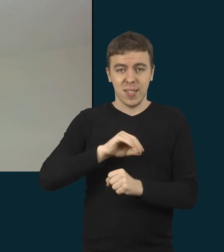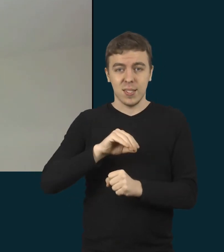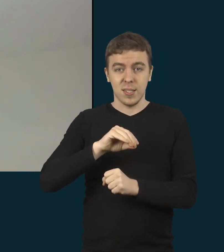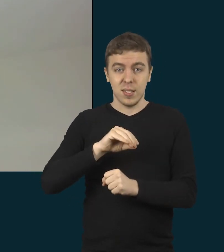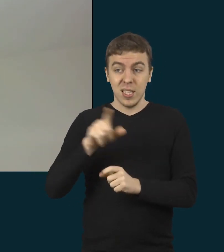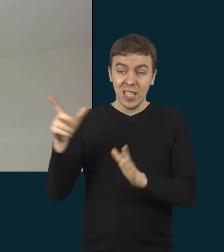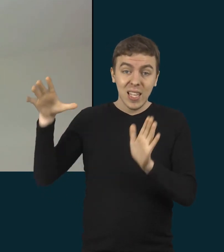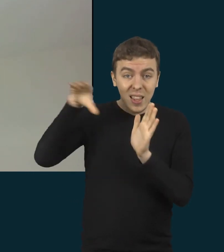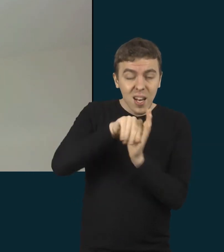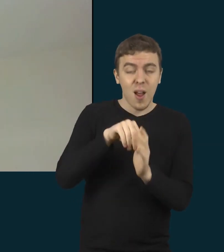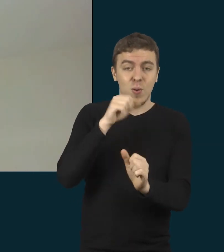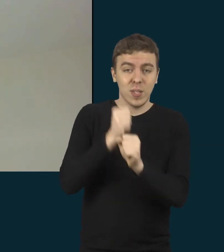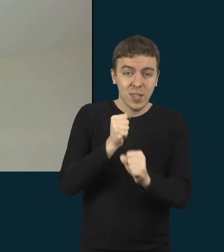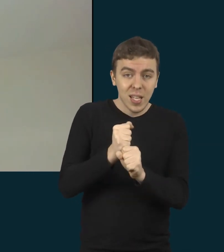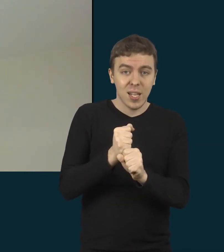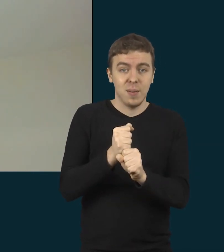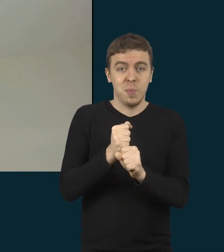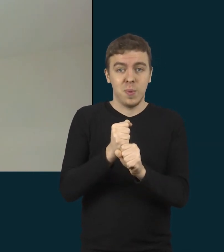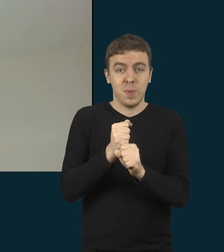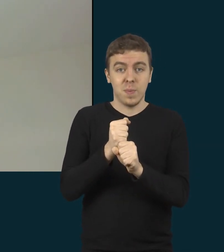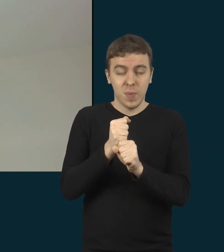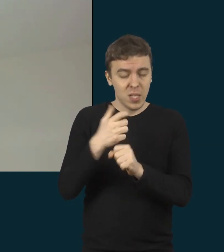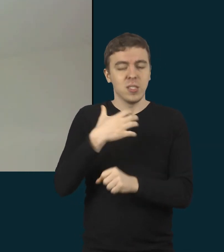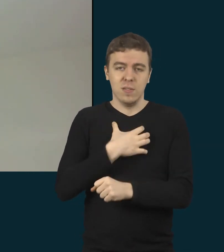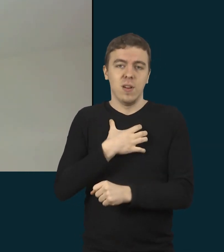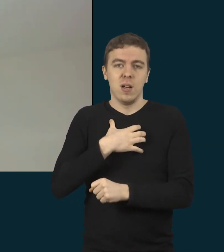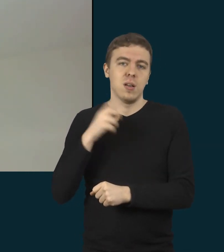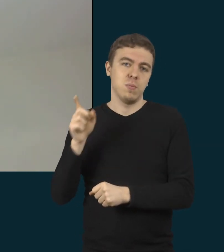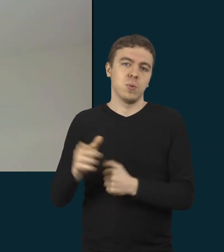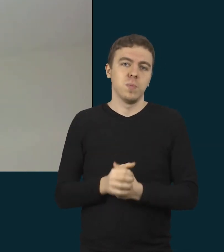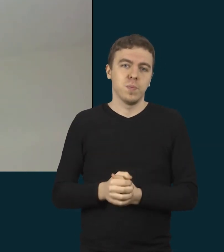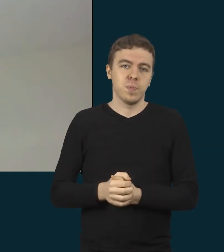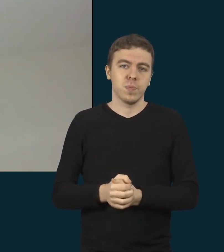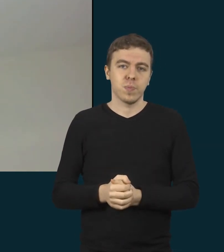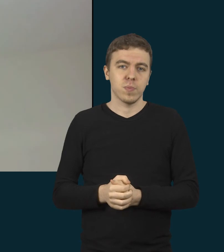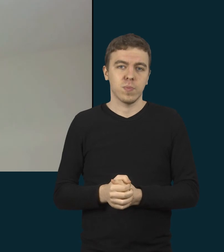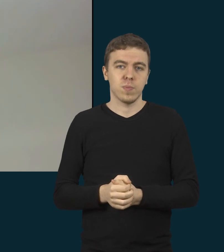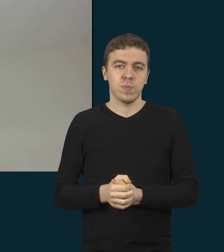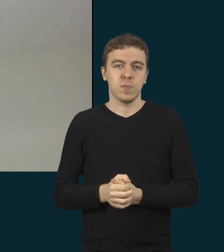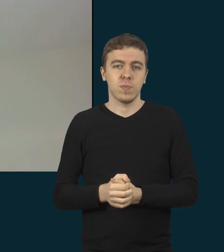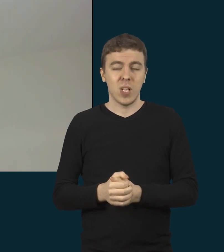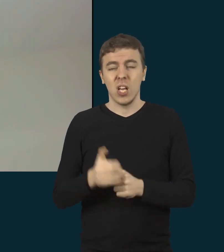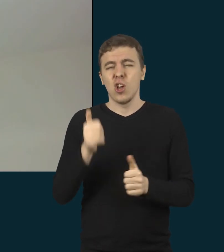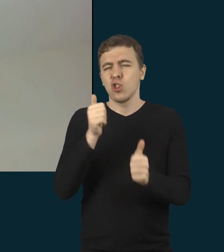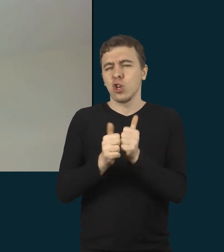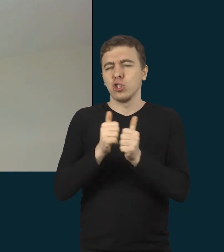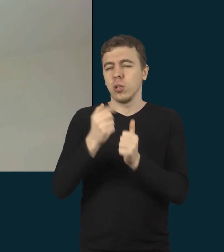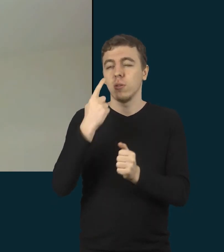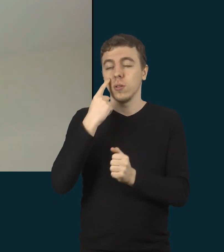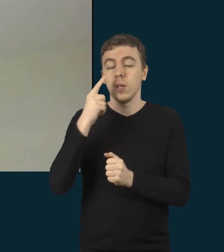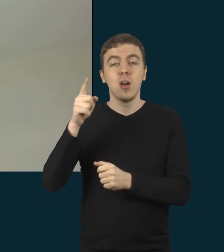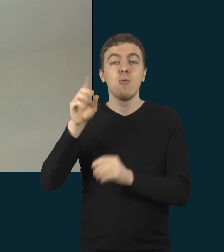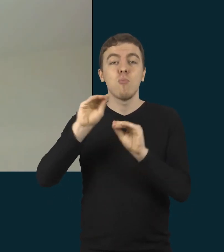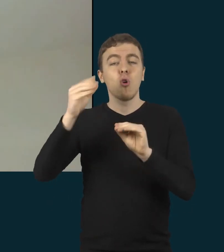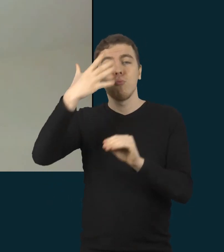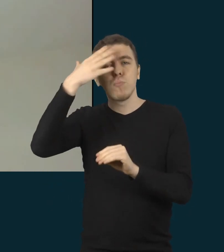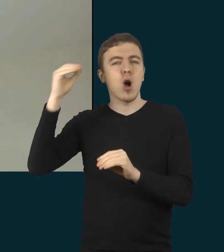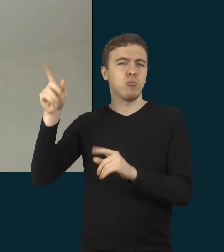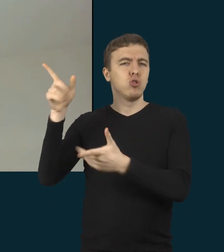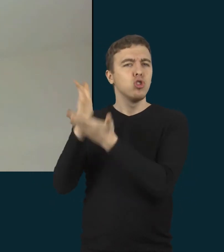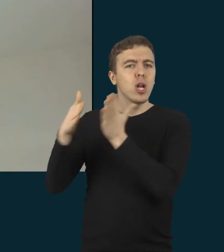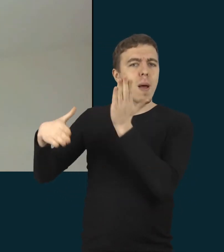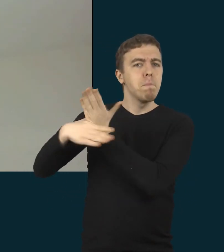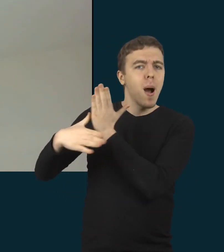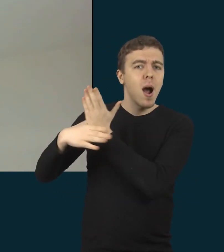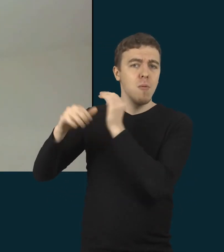įtraukti į pamokos planavimą yra labai svarbu. Tai yra, dažnai mokytojas tiesiog pamiršta apie tą pagalbą, apie tą